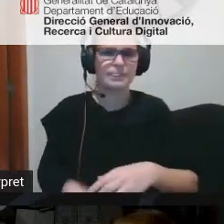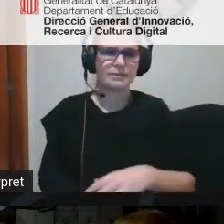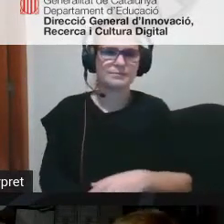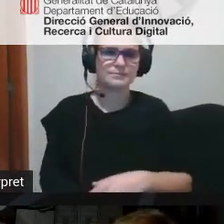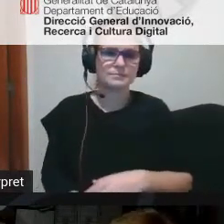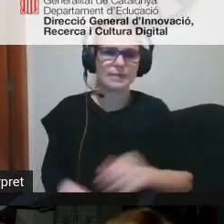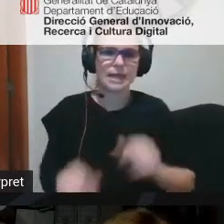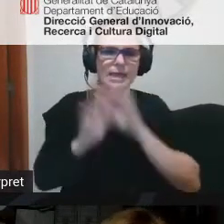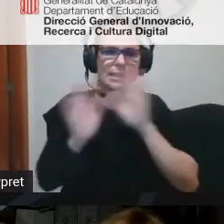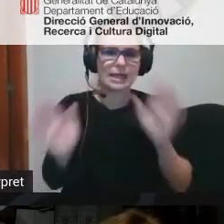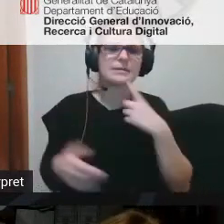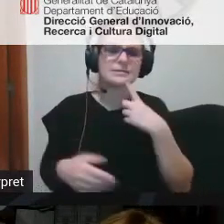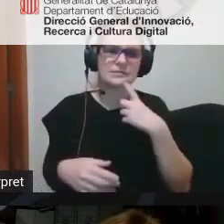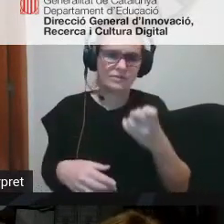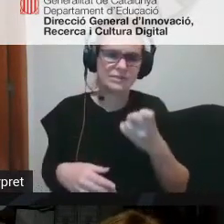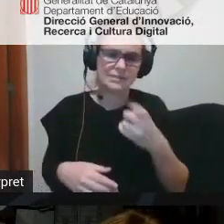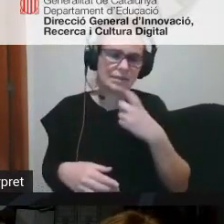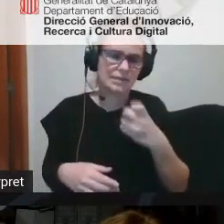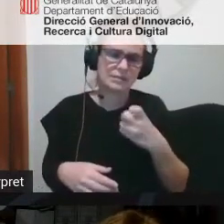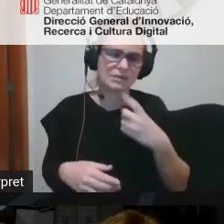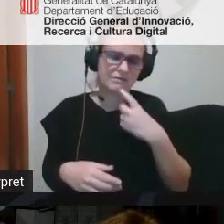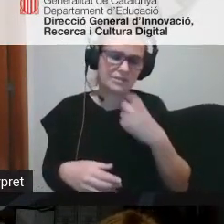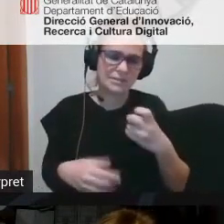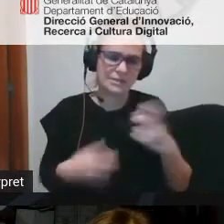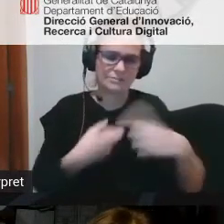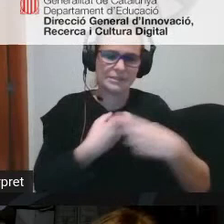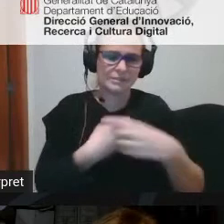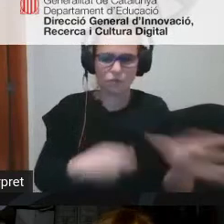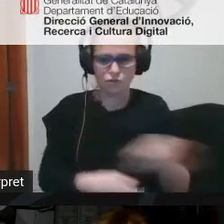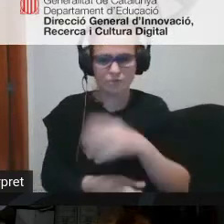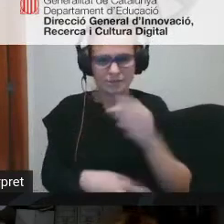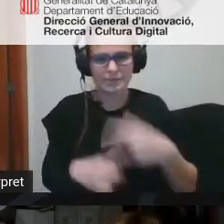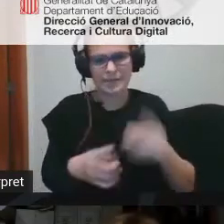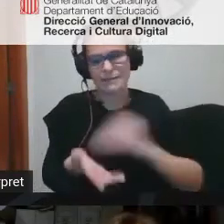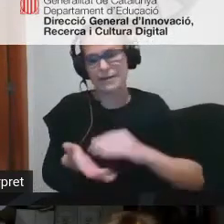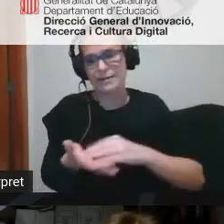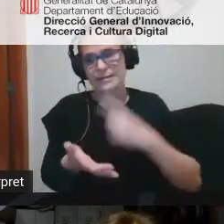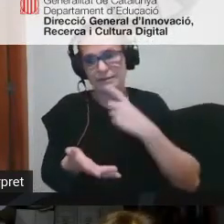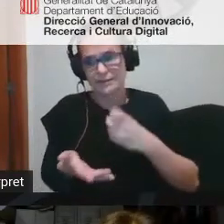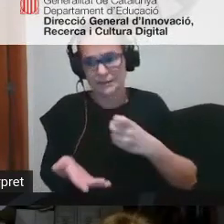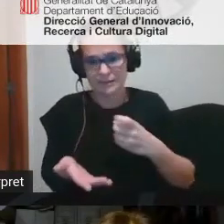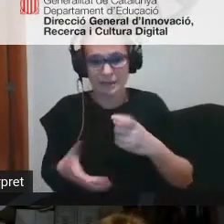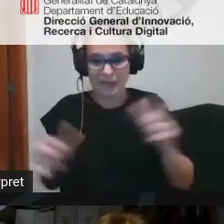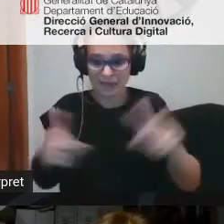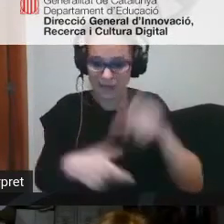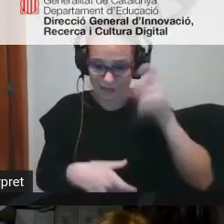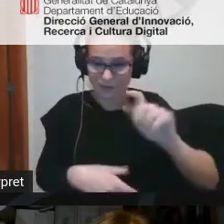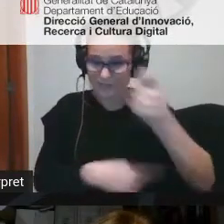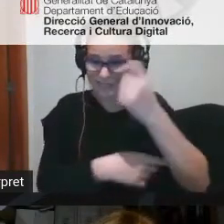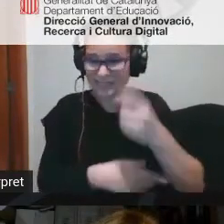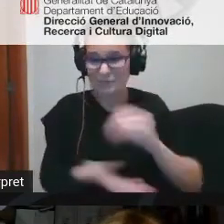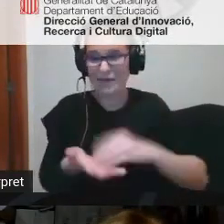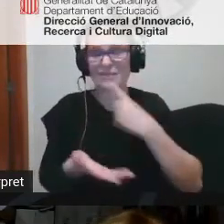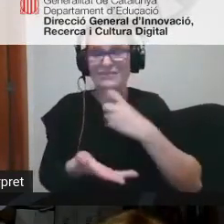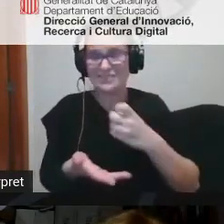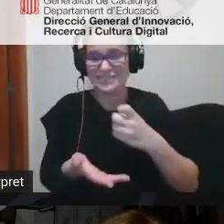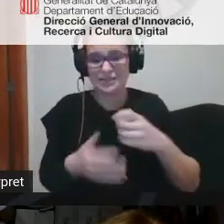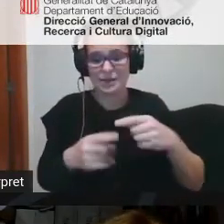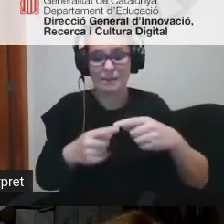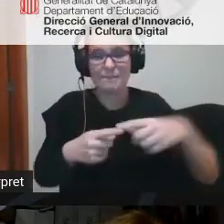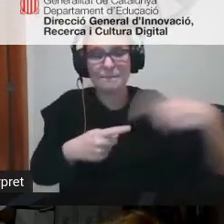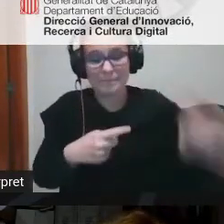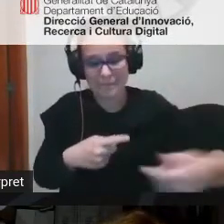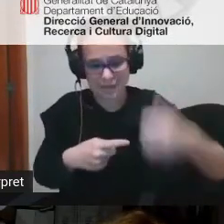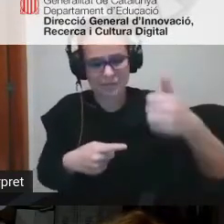clar costa costa arribar a tothom perquè a vegades amb profeïnes tens la sensació que arribes al claustre costa arriba a tothom